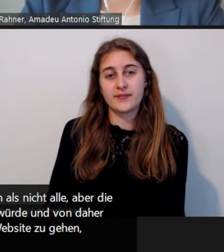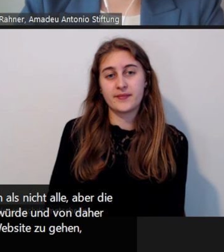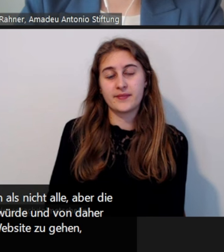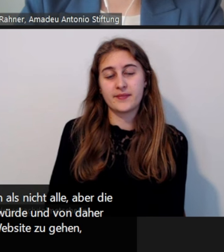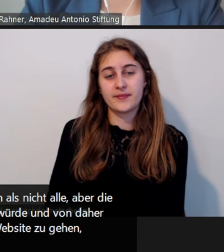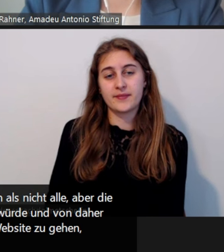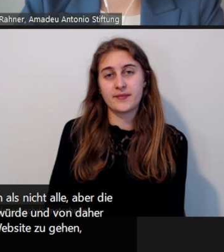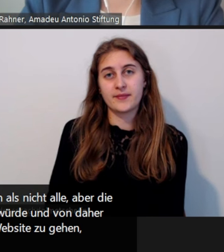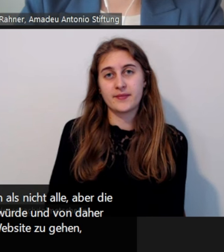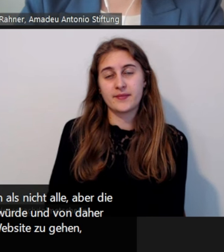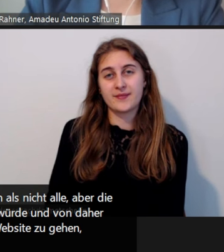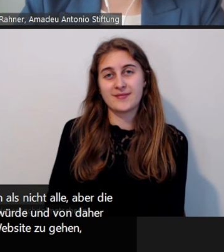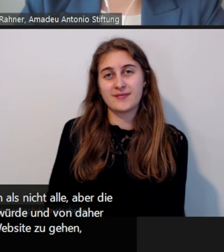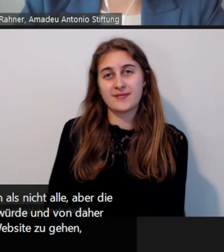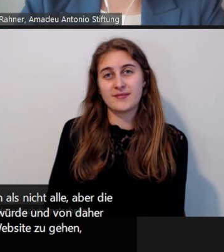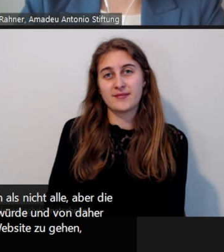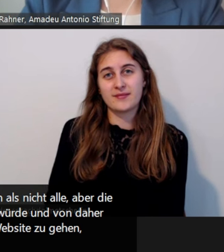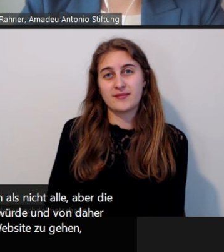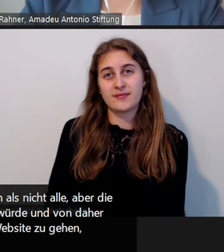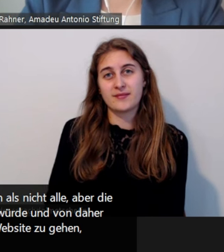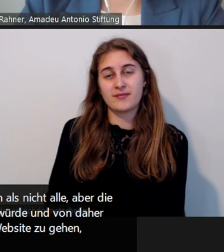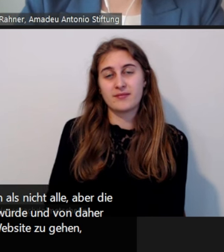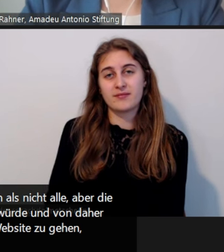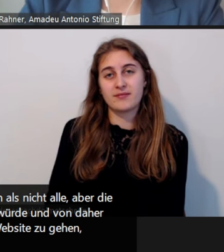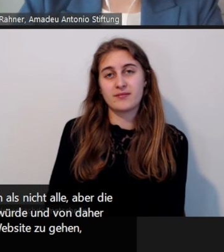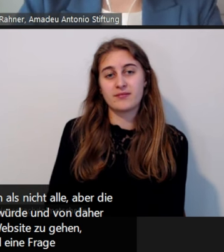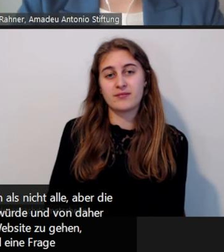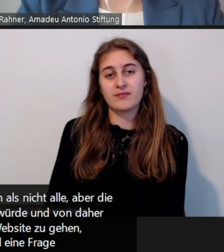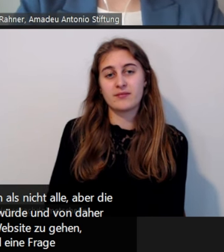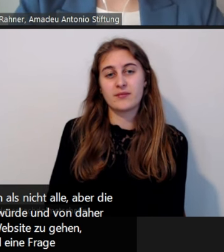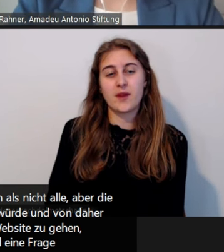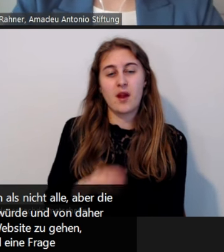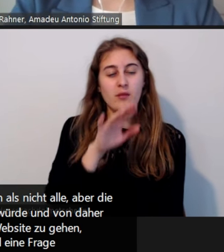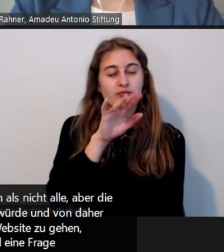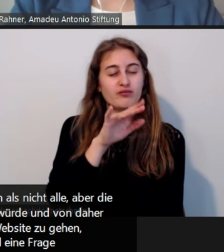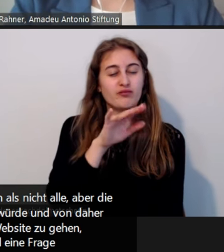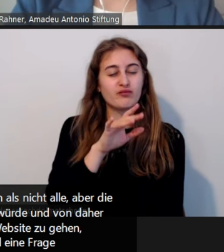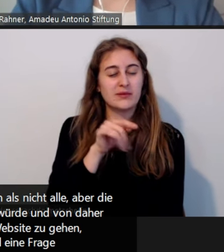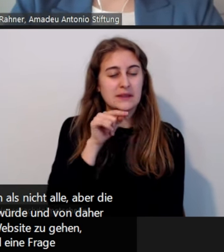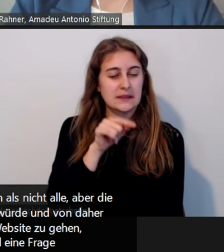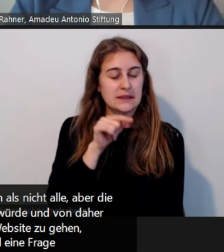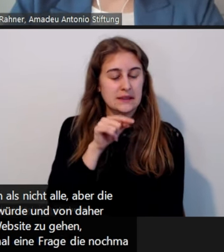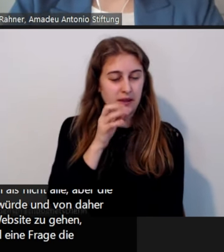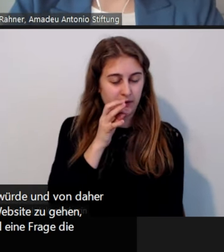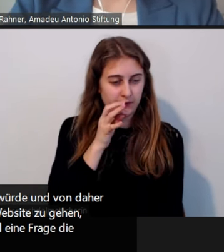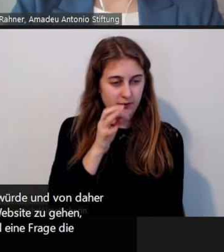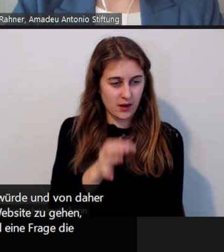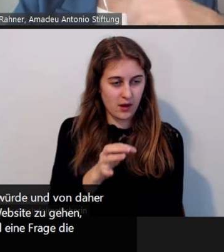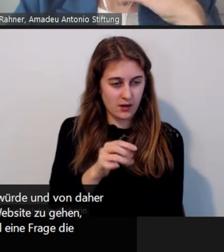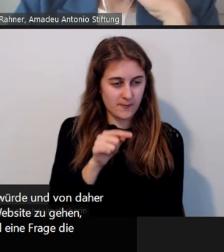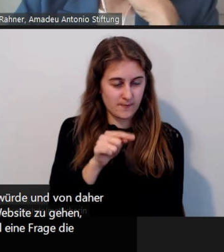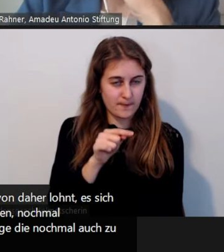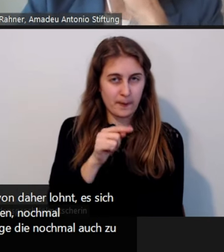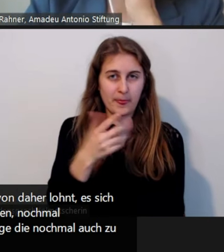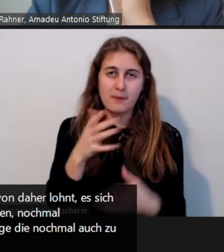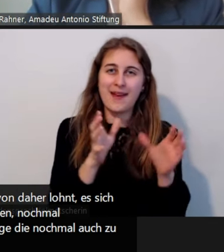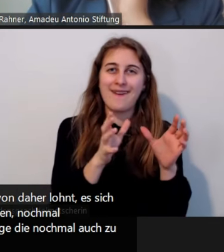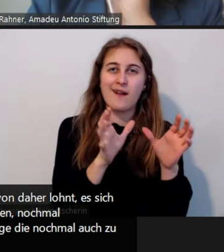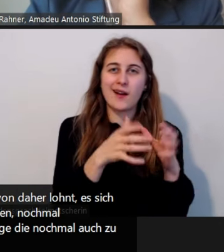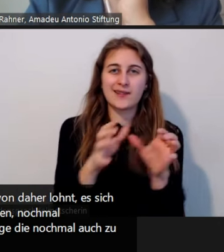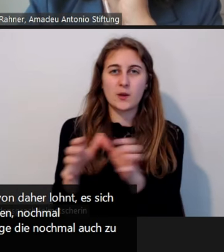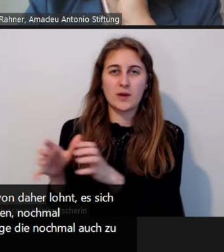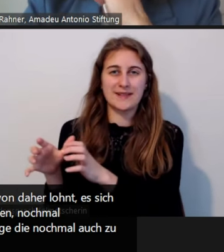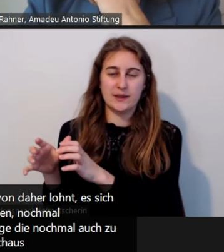Dann, ja, das ist nochmal eine Frage, die nochmal auch zu den Kategorisierungen geht, es zeigen sich